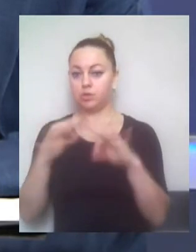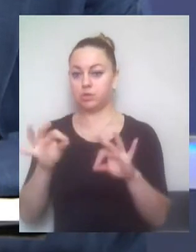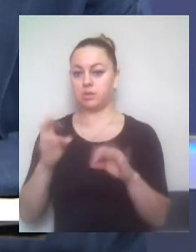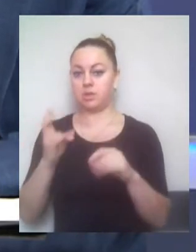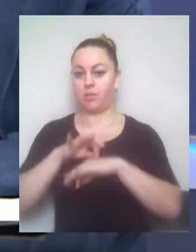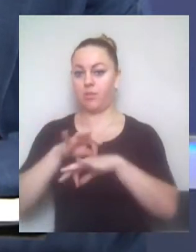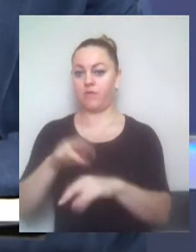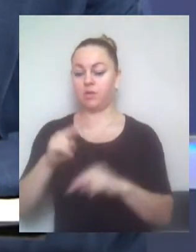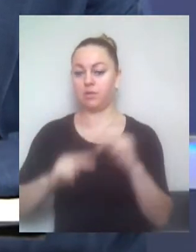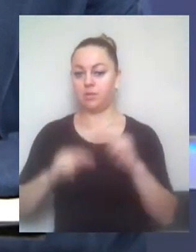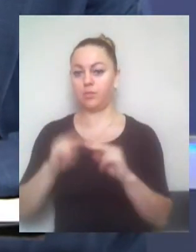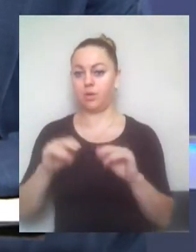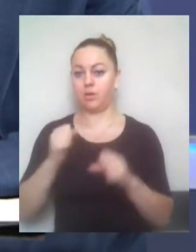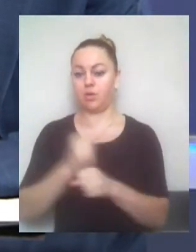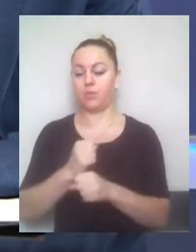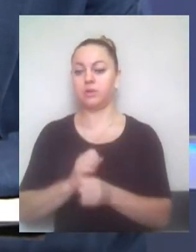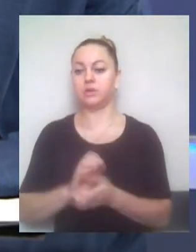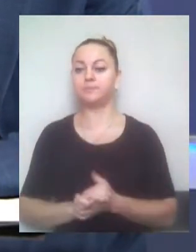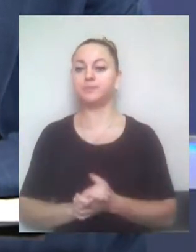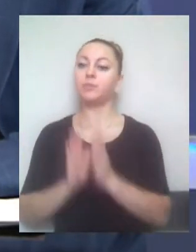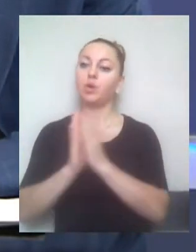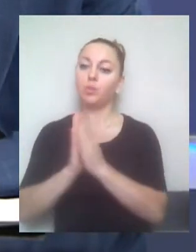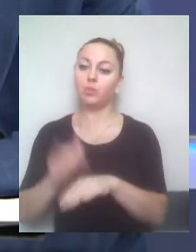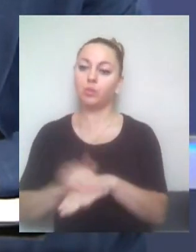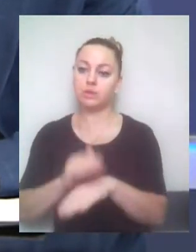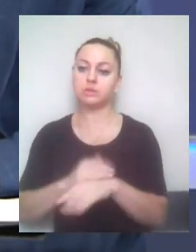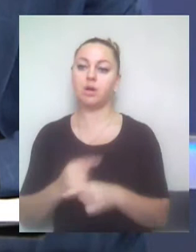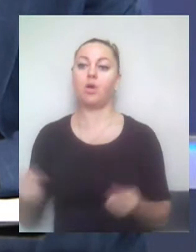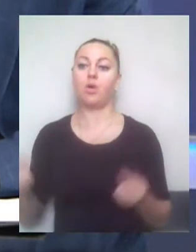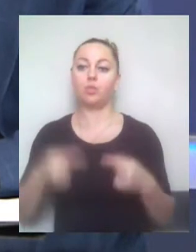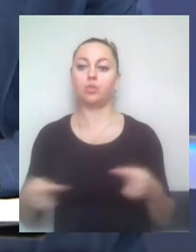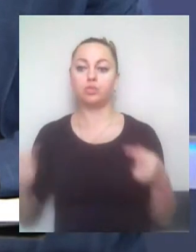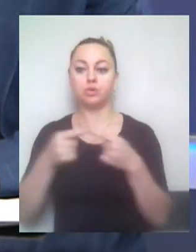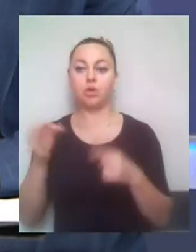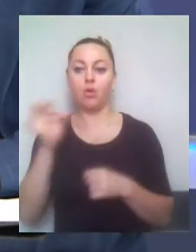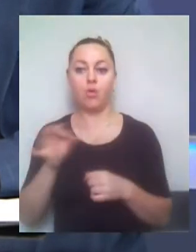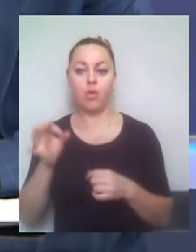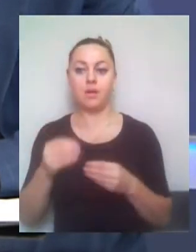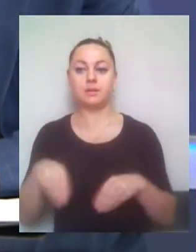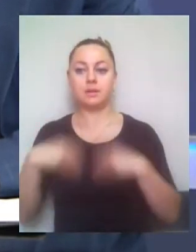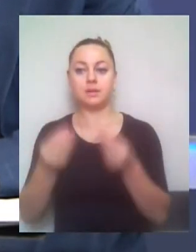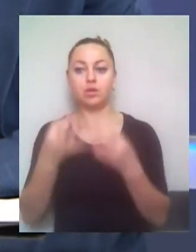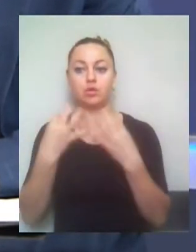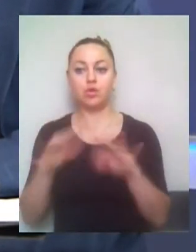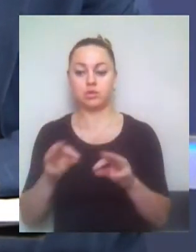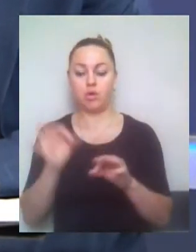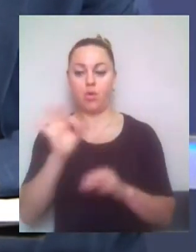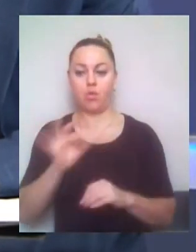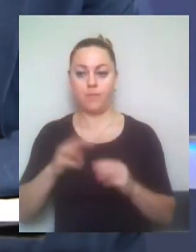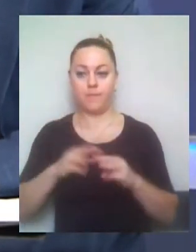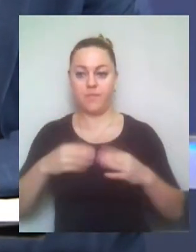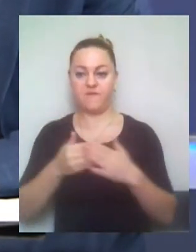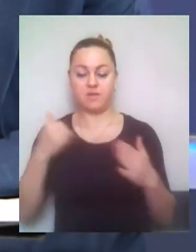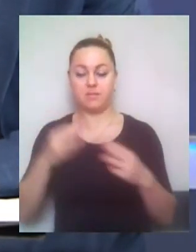Пане Олегу, а будь ласка, уточніть ось момент про надання дозволу зі сторони Міністерства культури та інформаційної політики, бо,